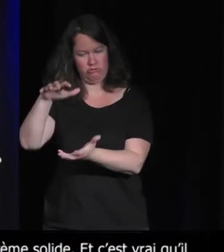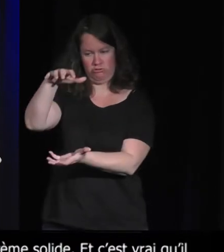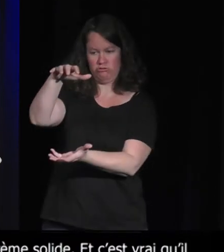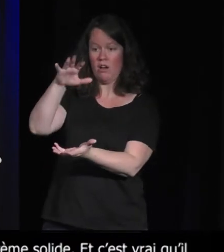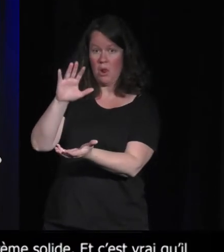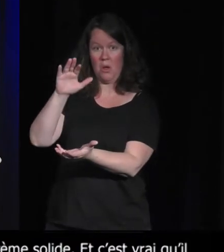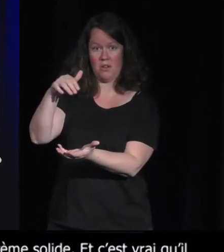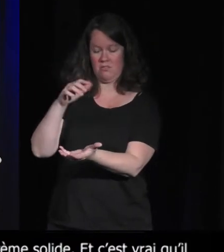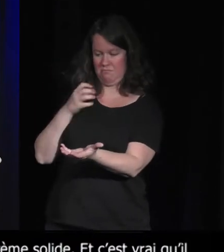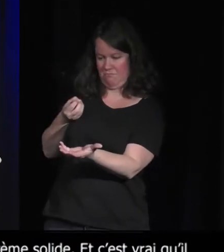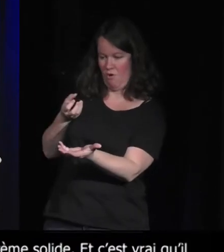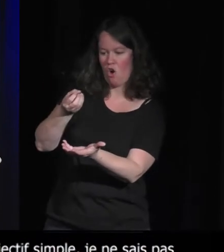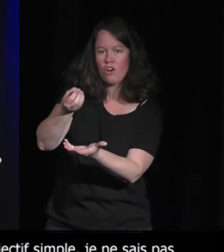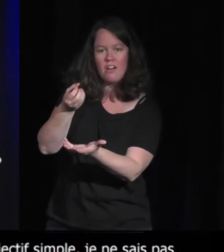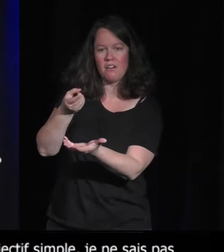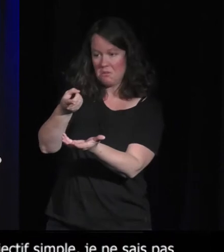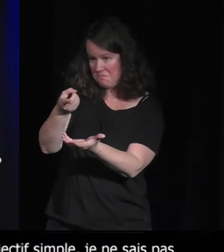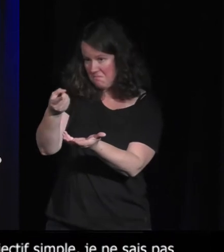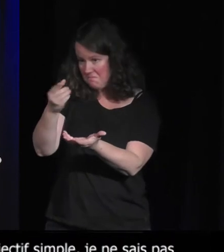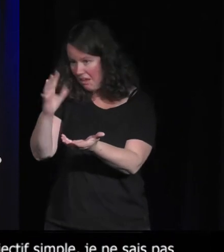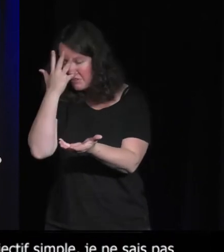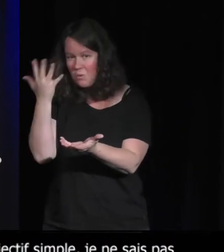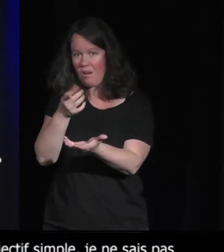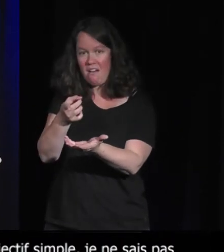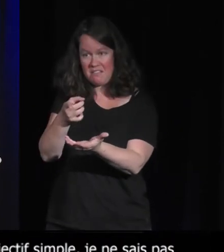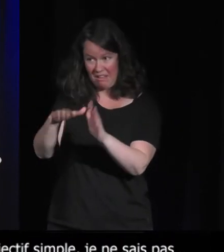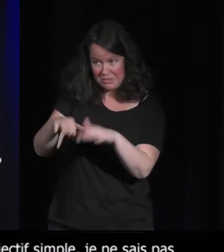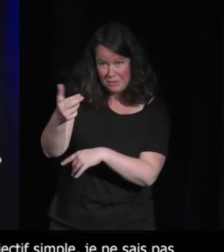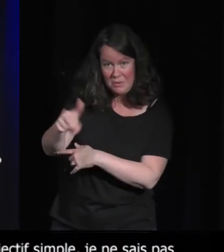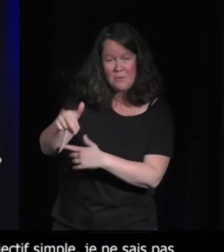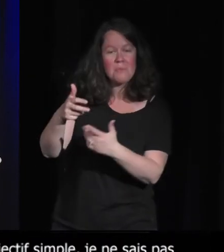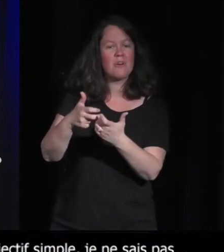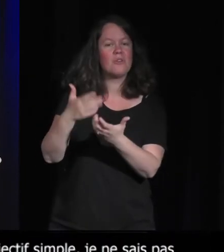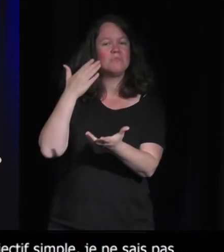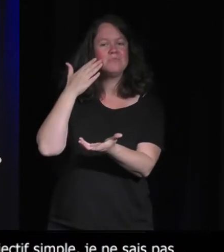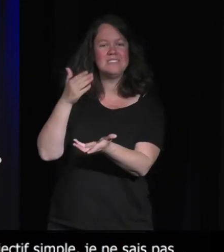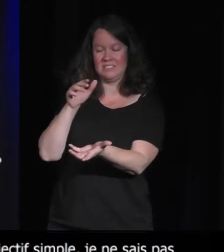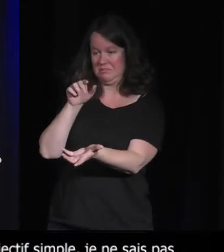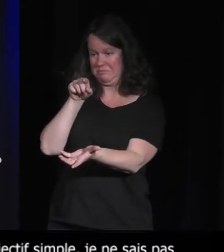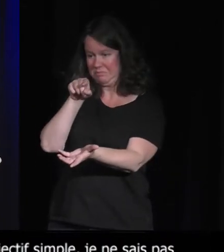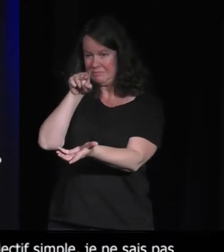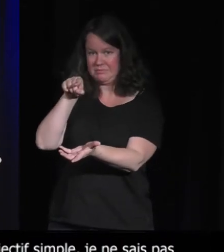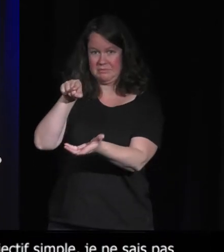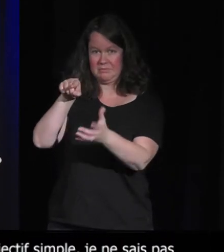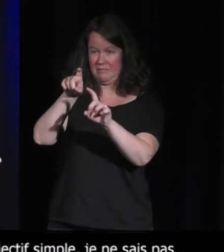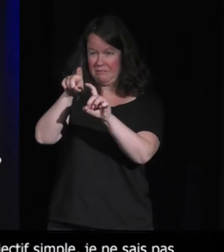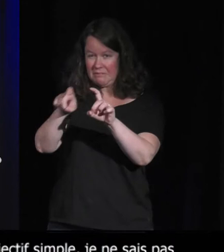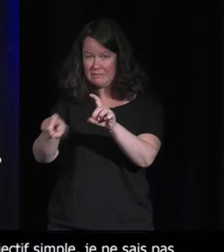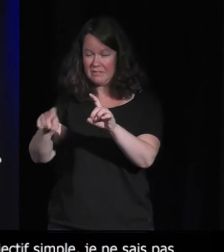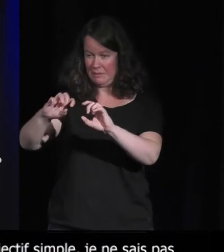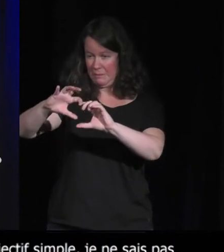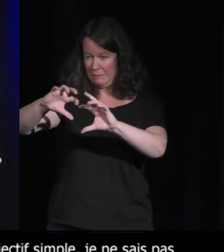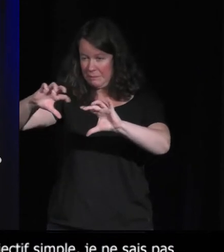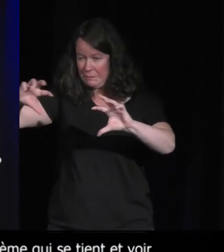comment il résiste aux perturbations. Je ne sais pas si, par exemple, on fragmente l'écosystème.-ce qu'il va tenir